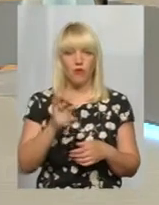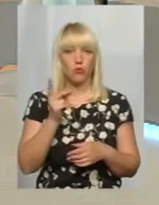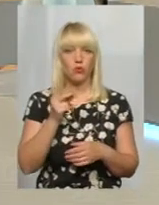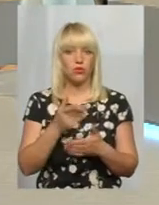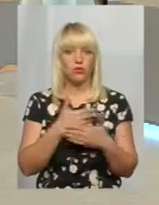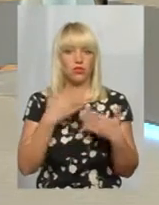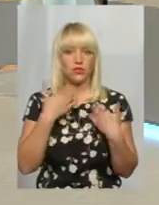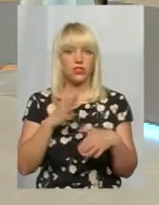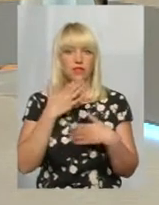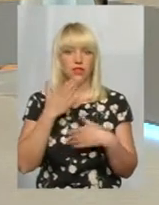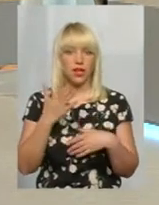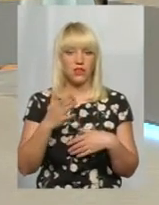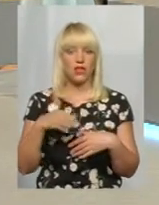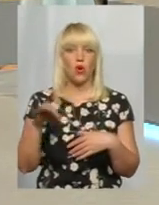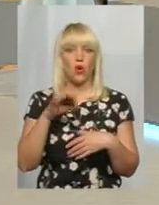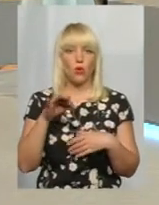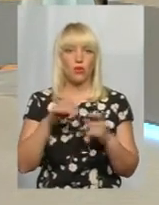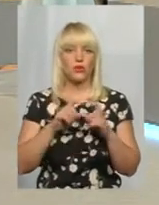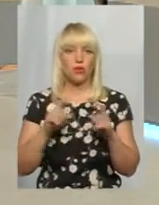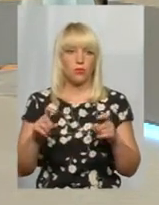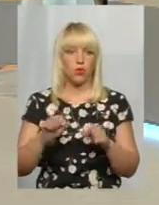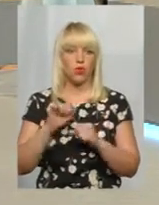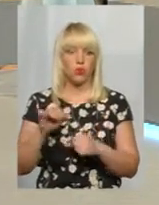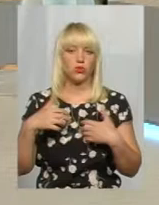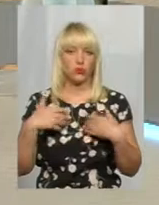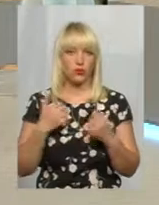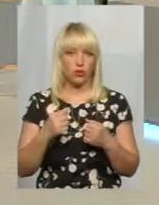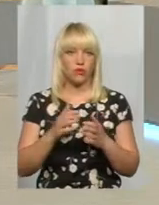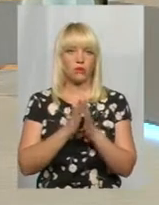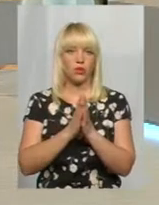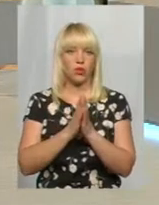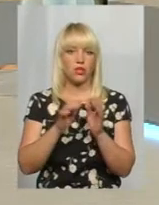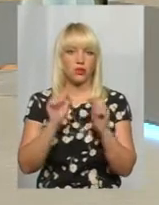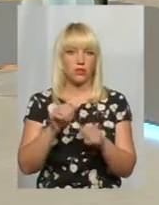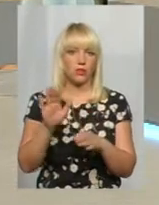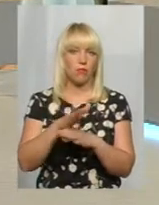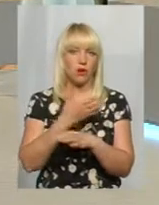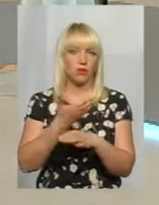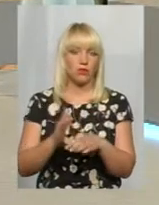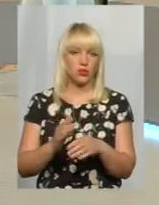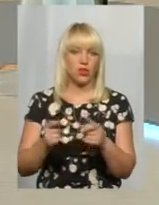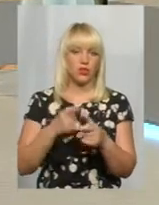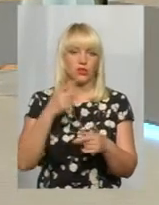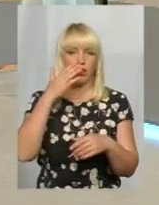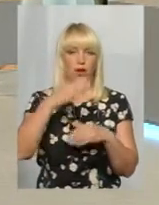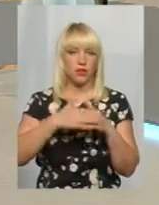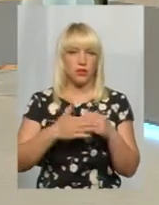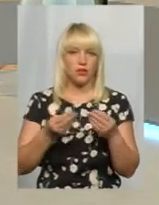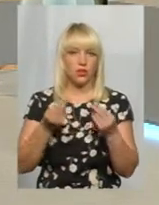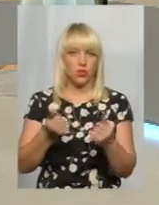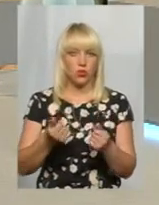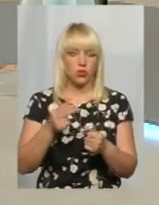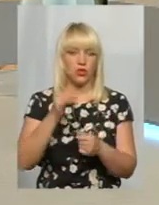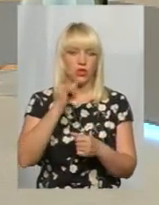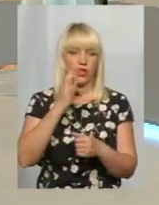зверталися до обласного департаменту охорони здоров'я з проханням, можливо, перерозподілити чи наблизити кошти по